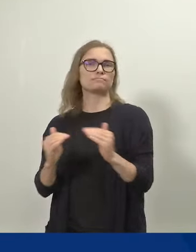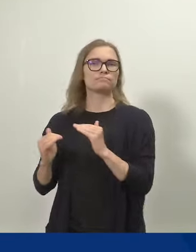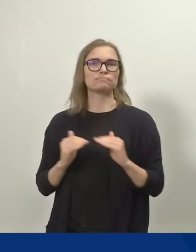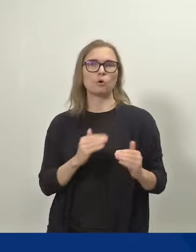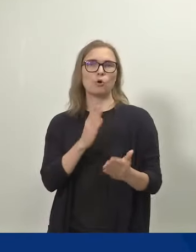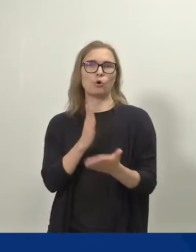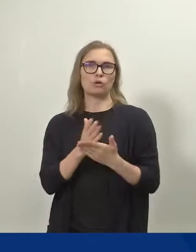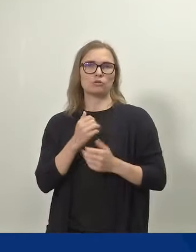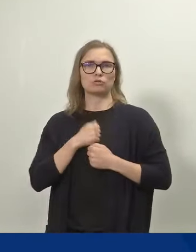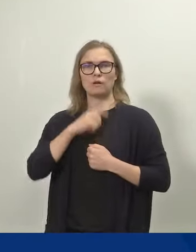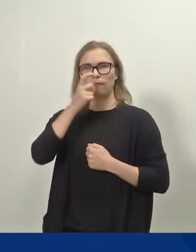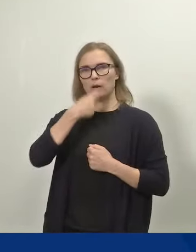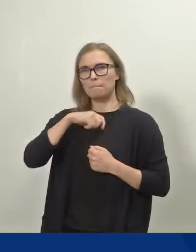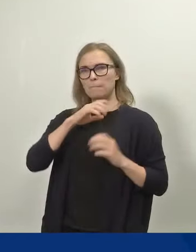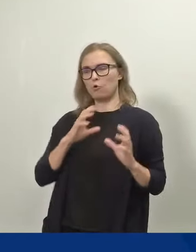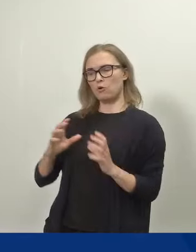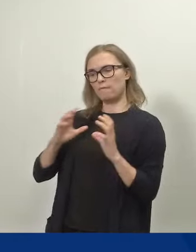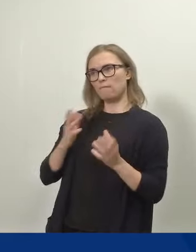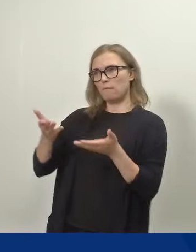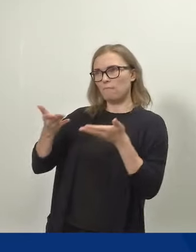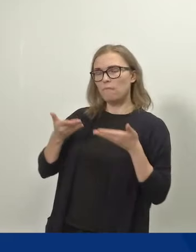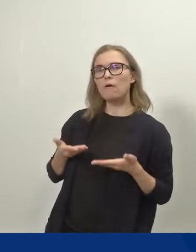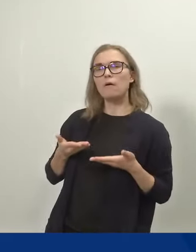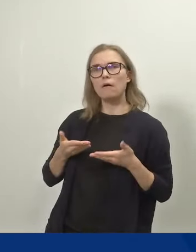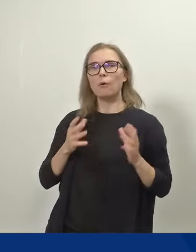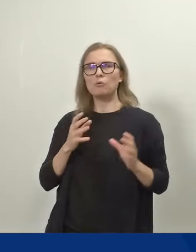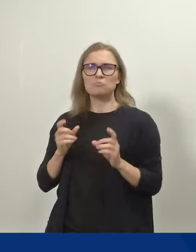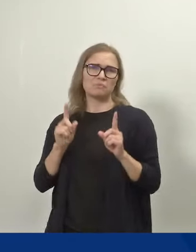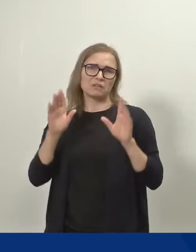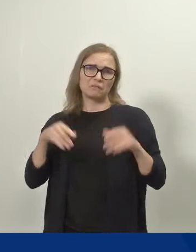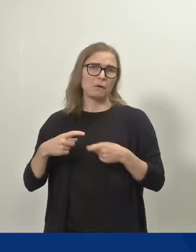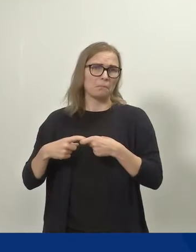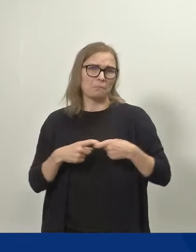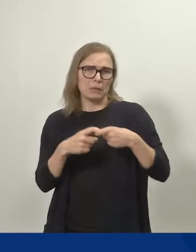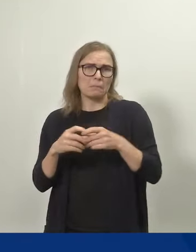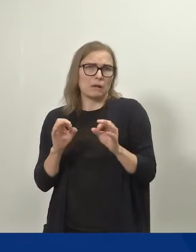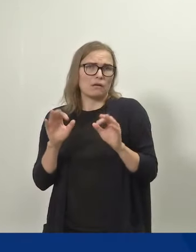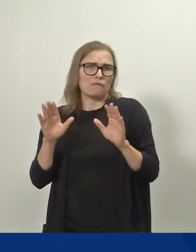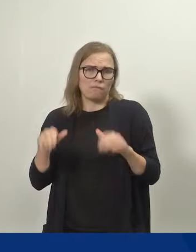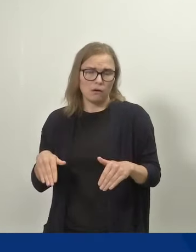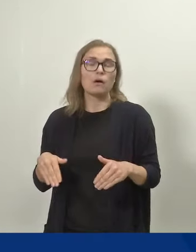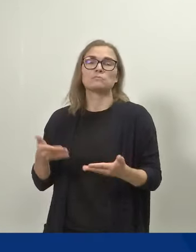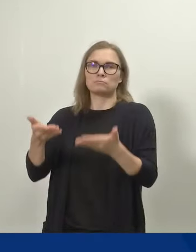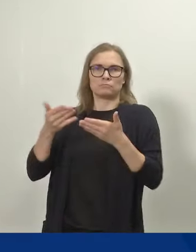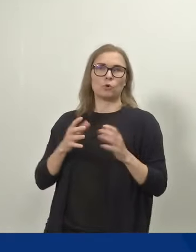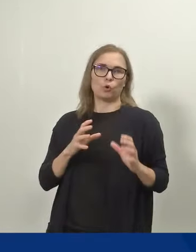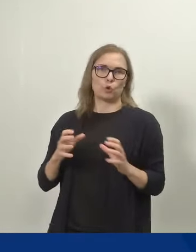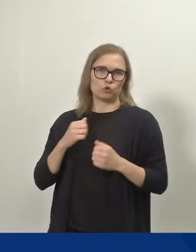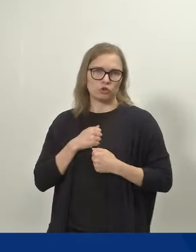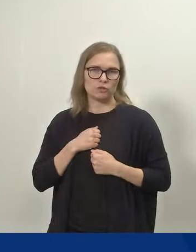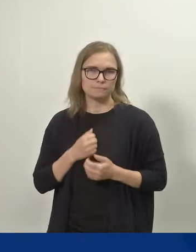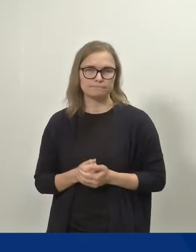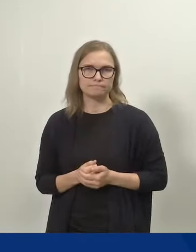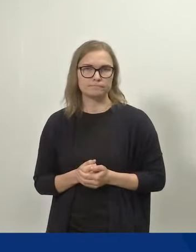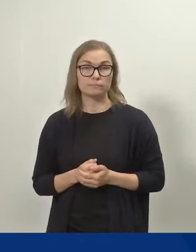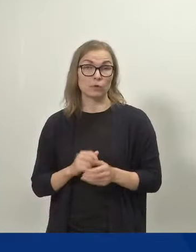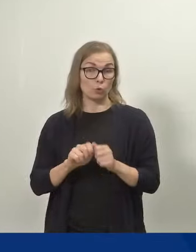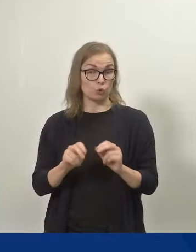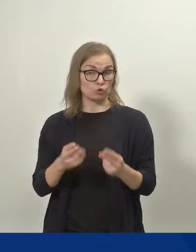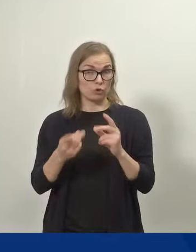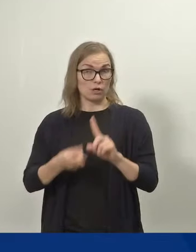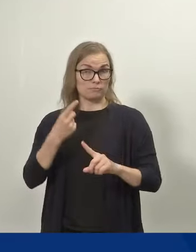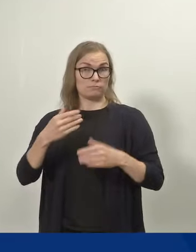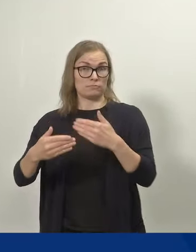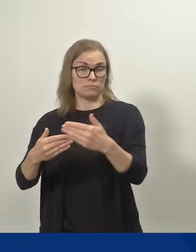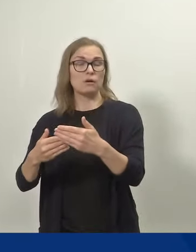oikeus saada vanhemmiltaan hoivaa ja hoitoa perhemuodosta riippumatta. Uudistuksen myötä perhevapaissa siirrytään